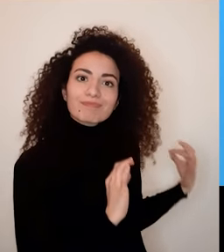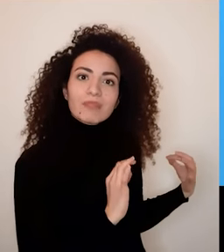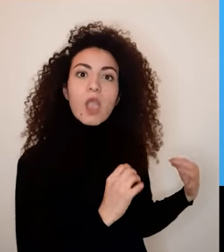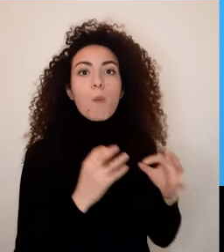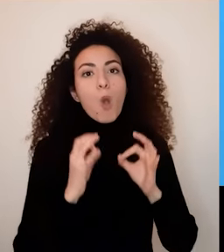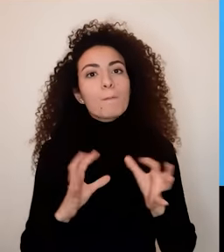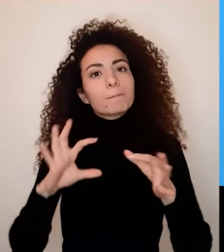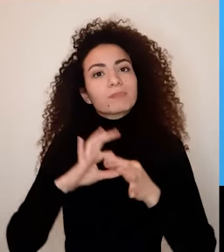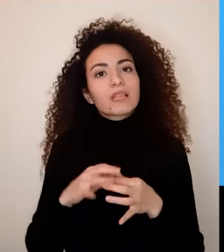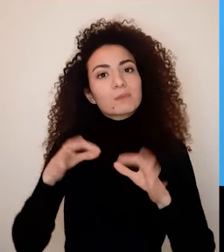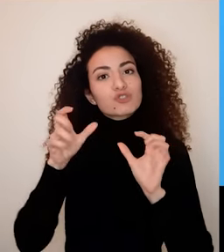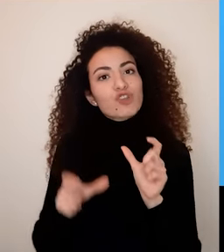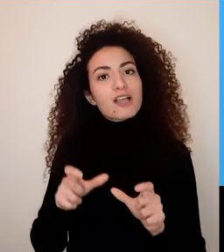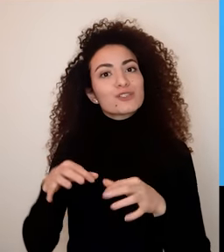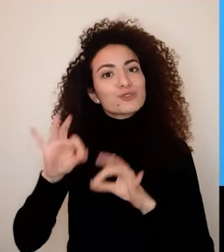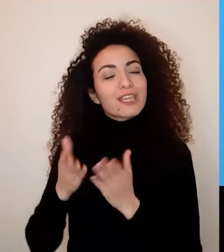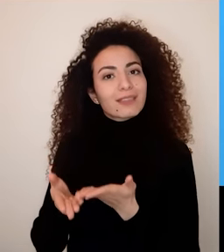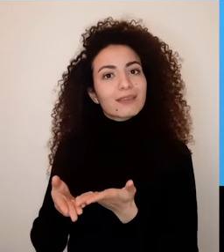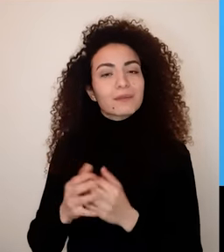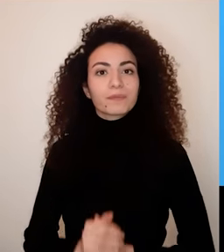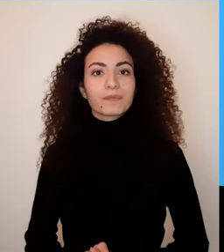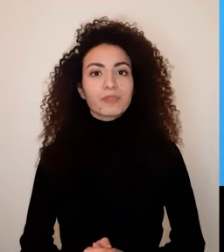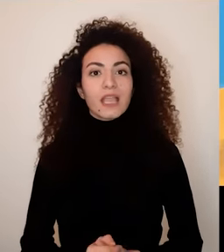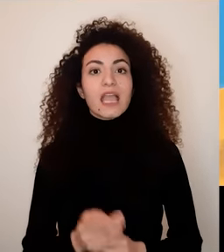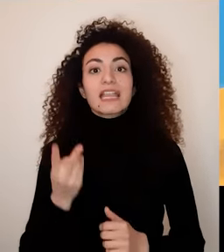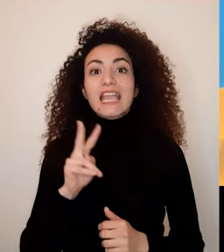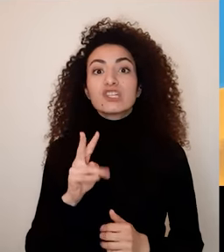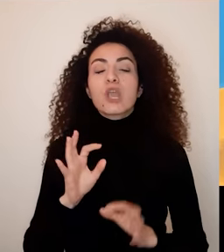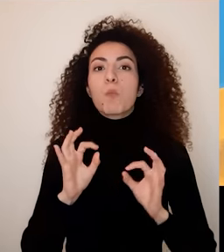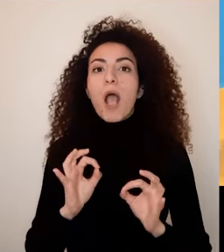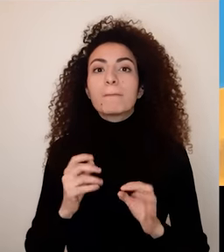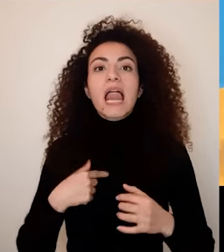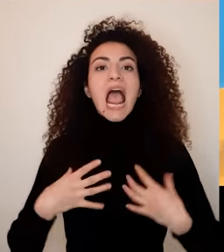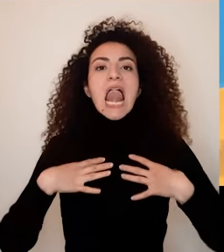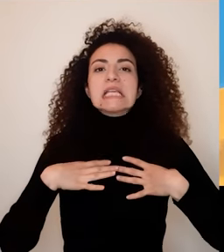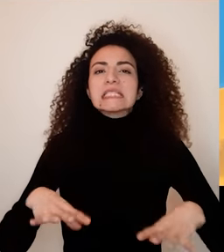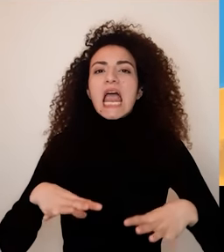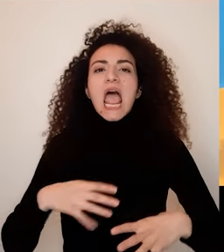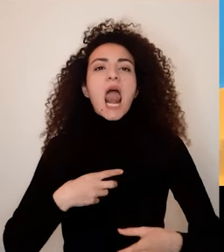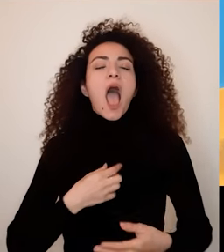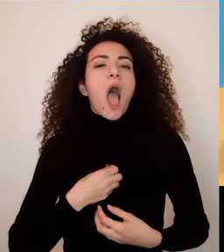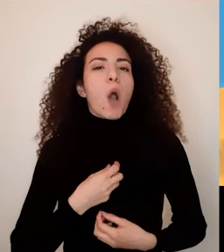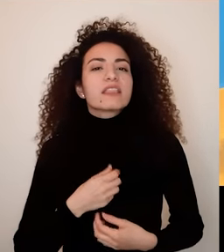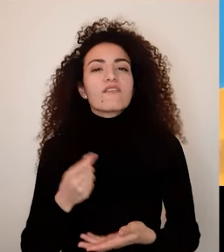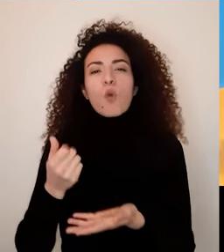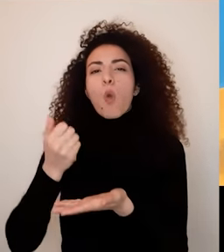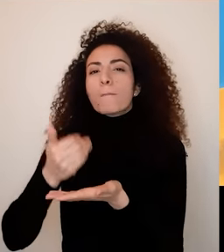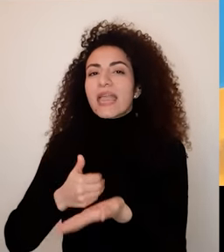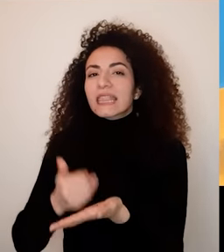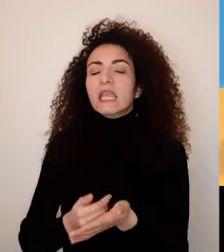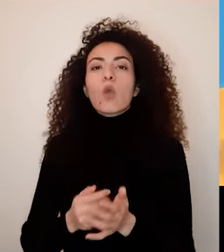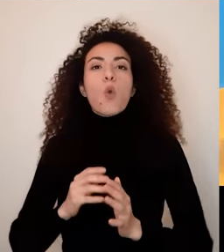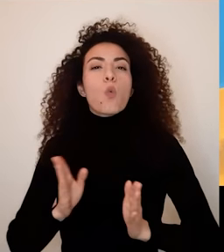بهالحالي ما راح يكون قادر على الارتباط الكله مع الشريك ثانياً إنه يكون عنده القدرة على الالتزام وهذا الشي بيعني يكون عنده